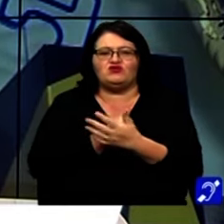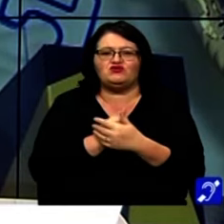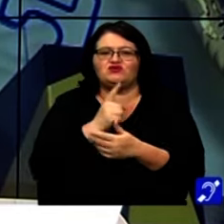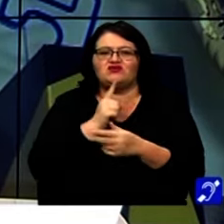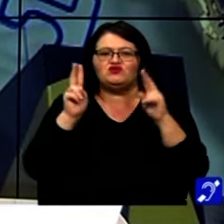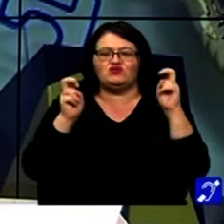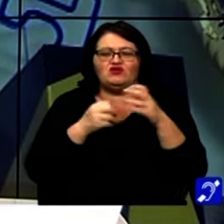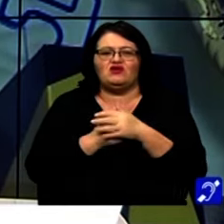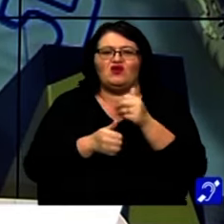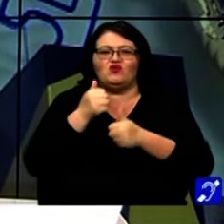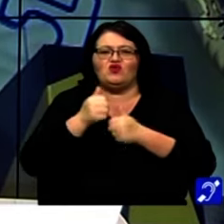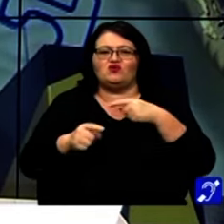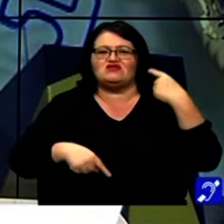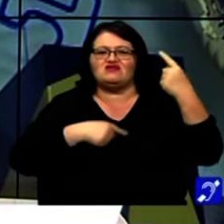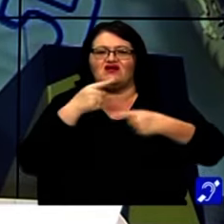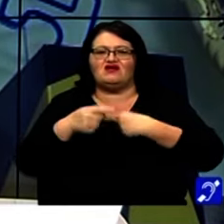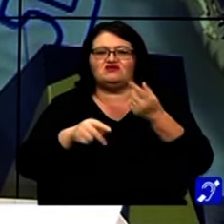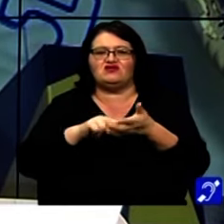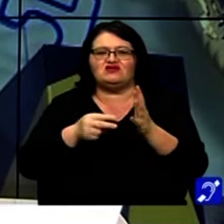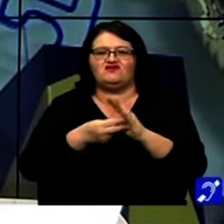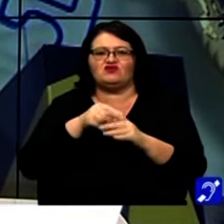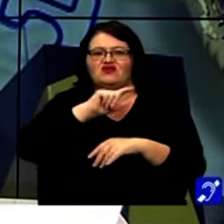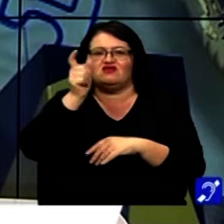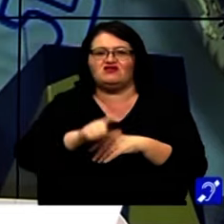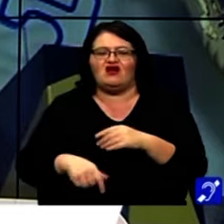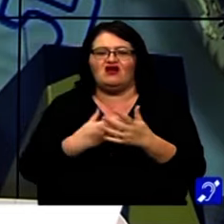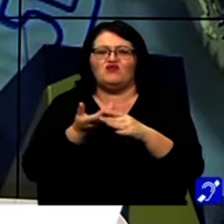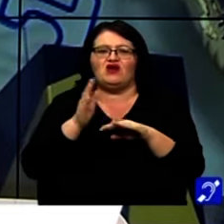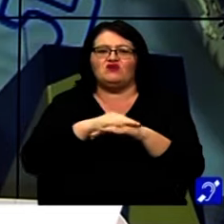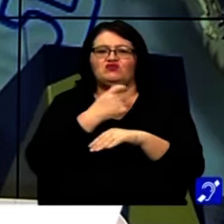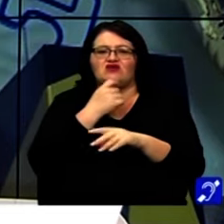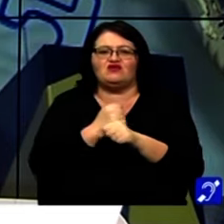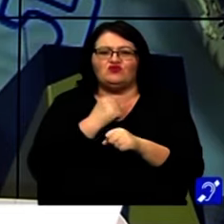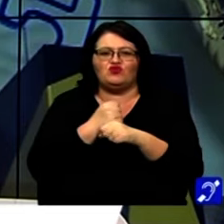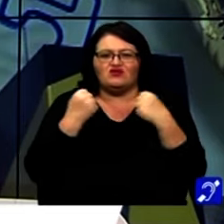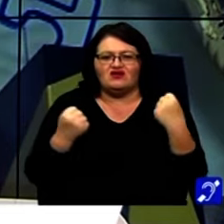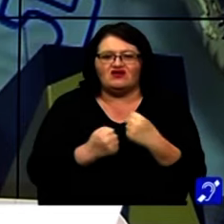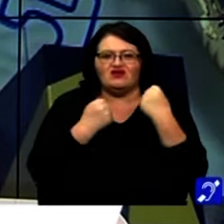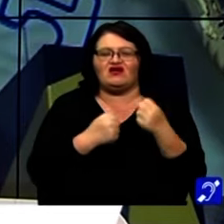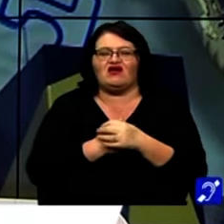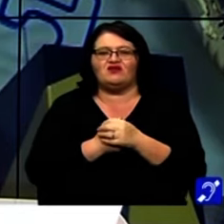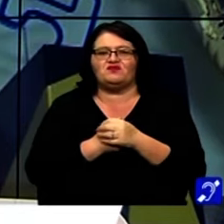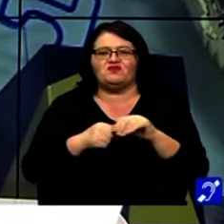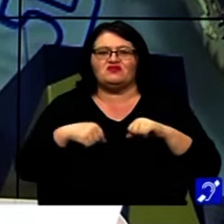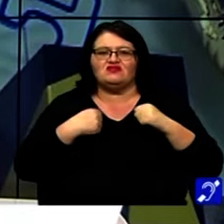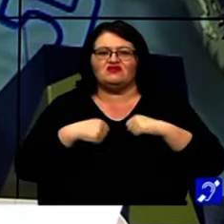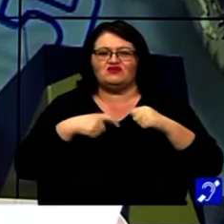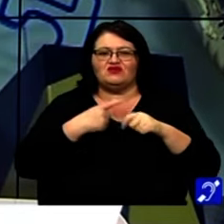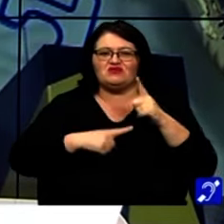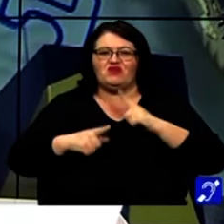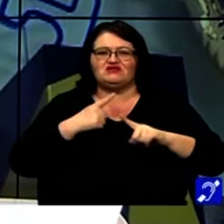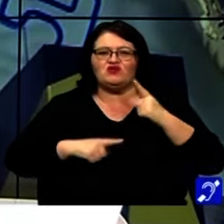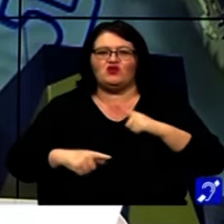titlul la o competiție internațională desfășurată în Italia după ani în șir de muncă, grea și sacrificii. Tânărul este însă